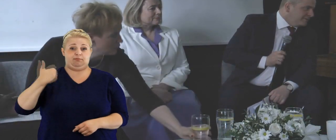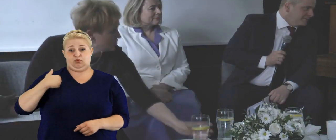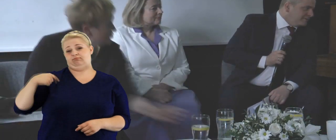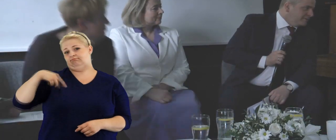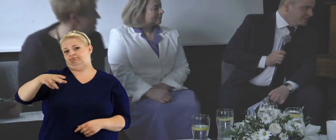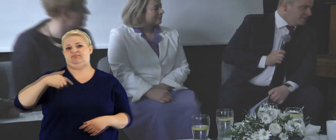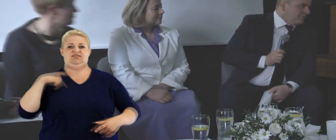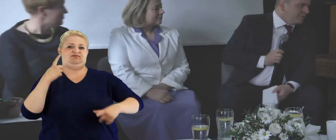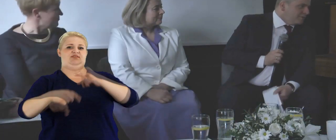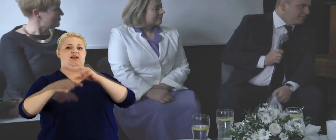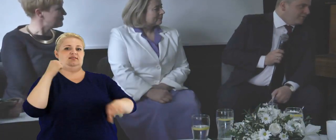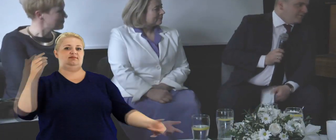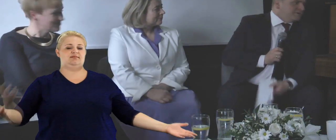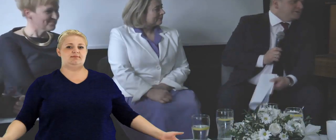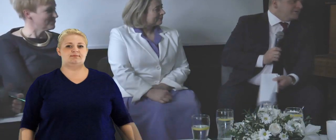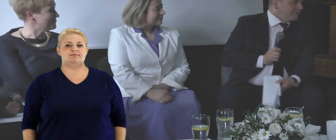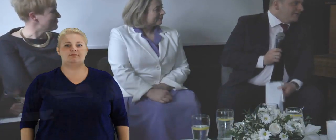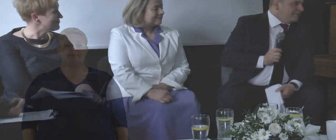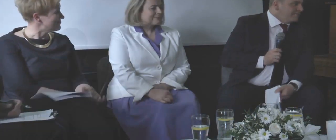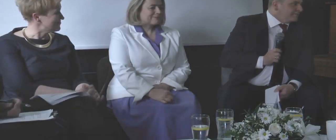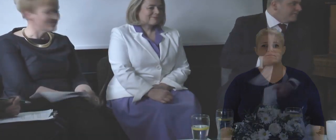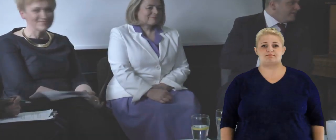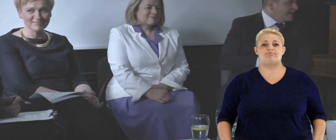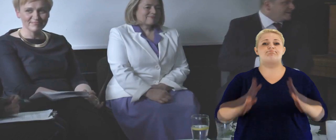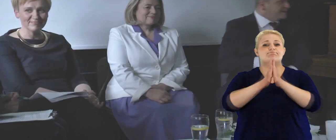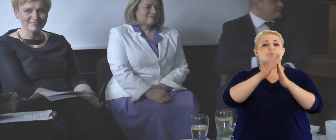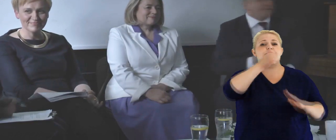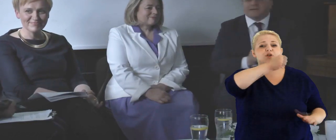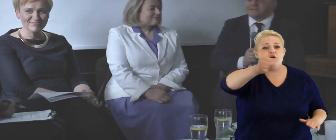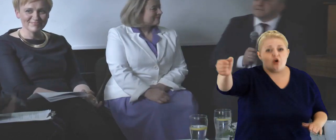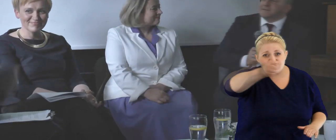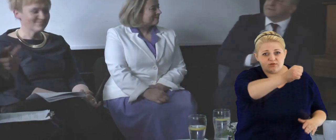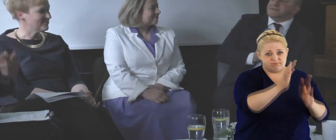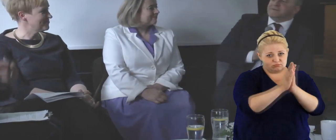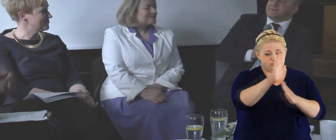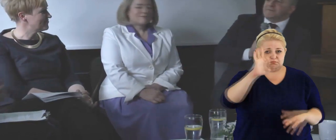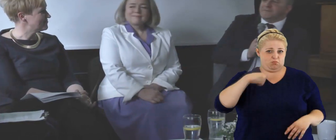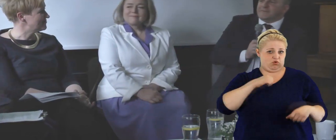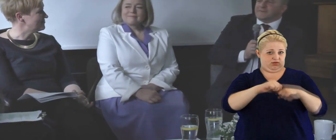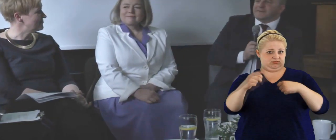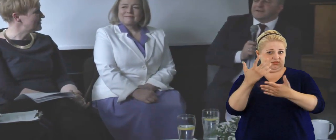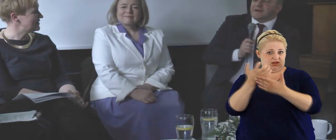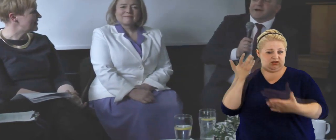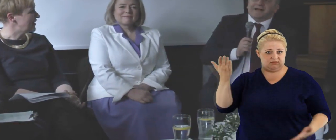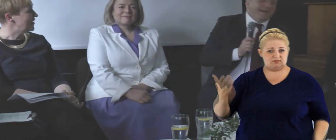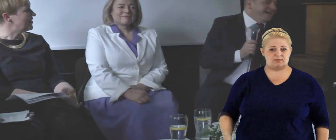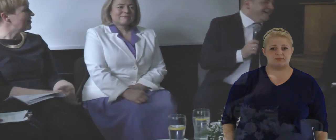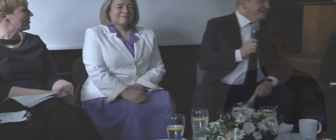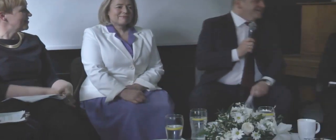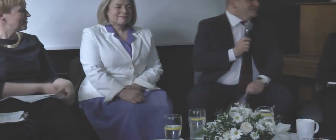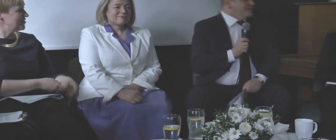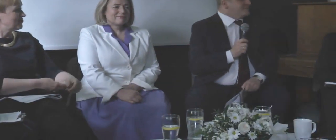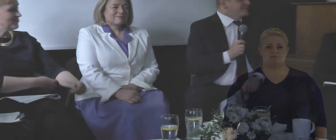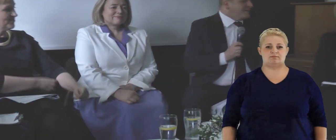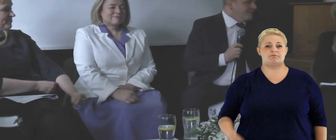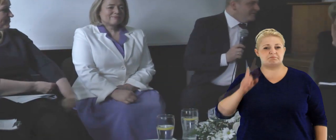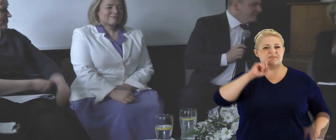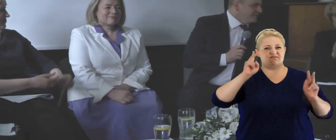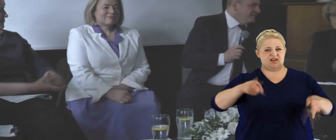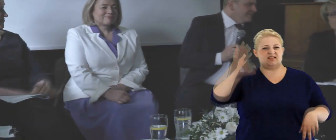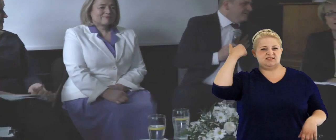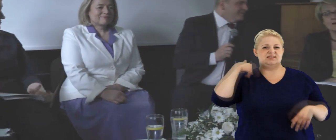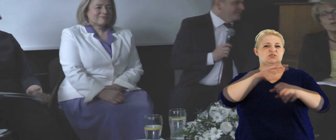obroniłeś się. Nie, że się obroniłem, w ogóle zignorowałem. Dawać sobie, przepraszam Państwu, mikrofon, bo nagrywamy, więc myślę o... Mieliśmy